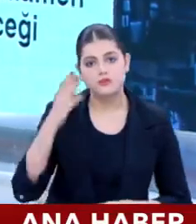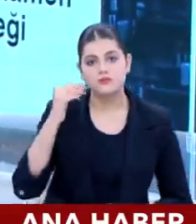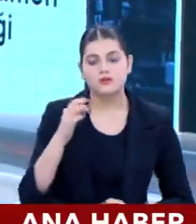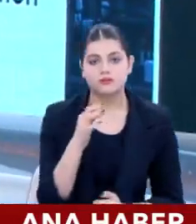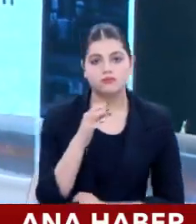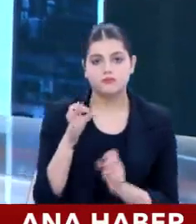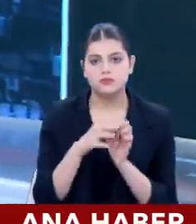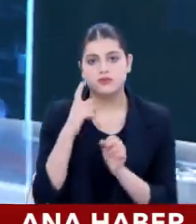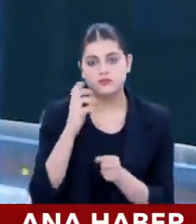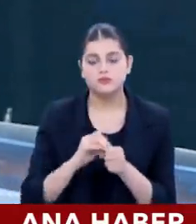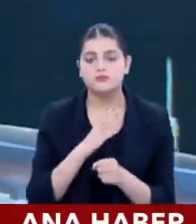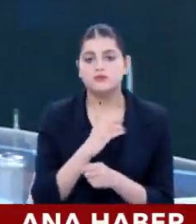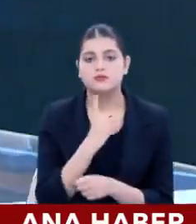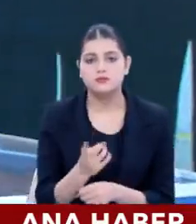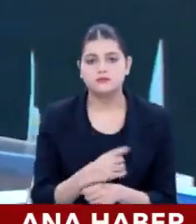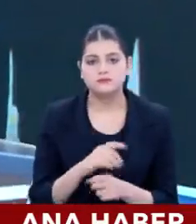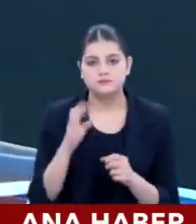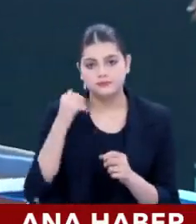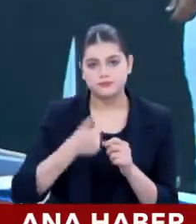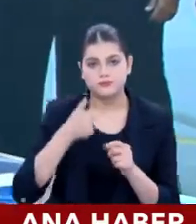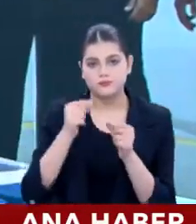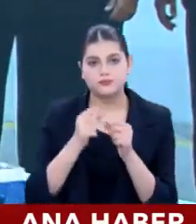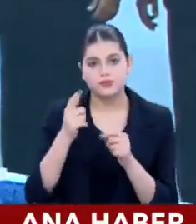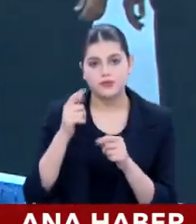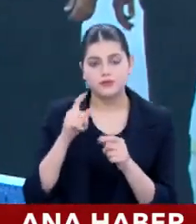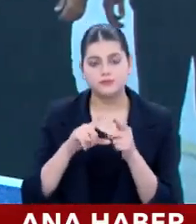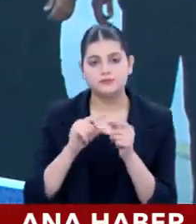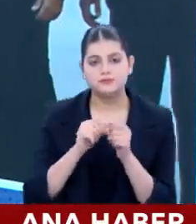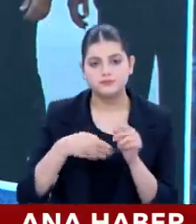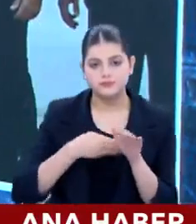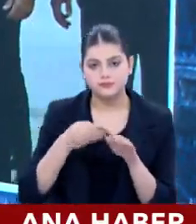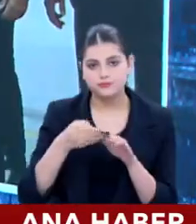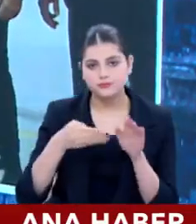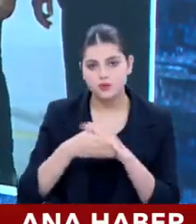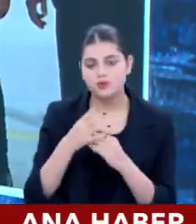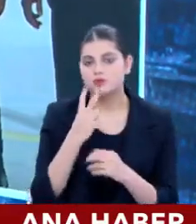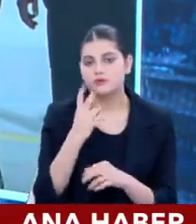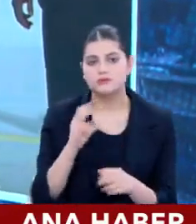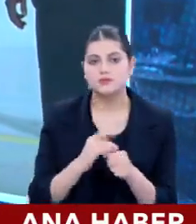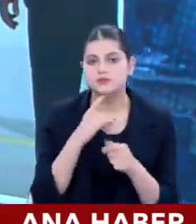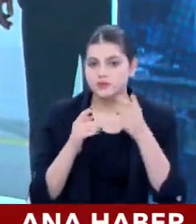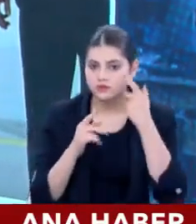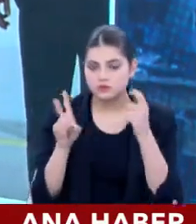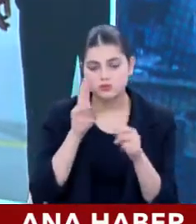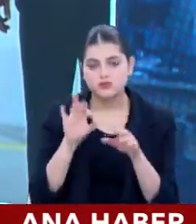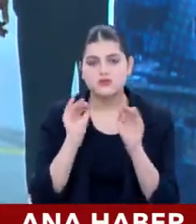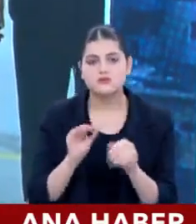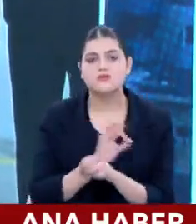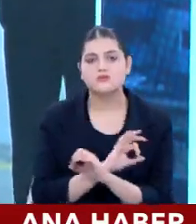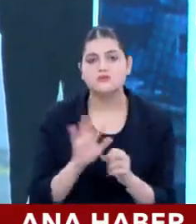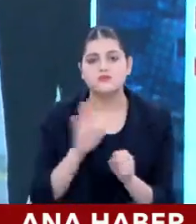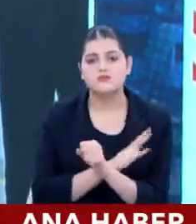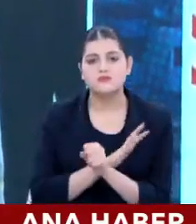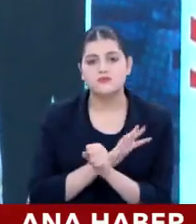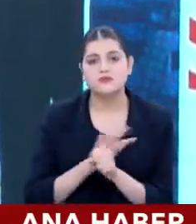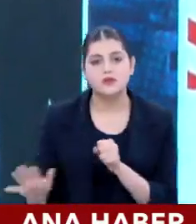Birleşik Devletleri faktörü. Bakınız Biden dün gitti orada gövde gösterisi yaptı. İsrail'in sonuna kadar yarındayız dedi. Sakın